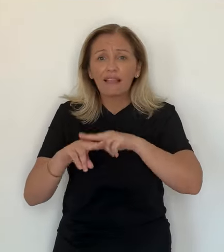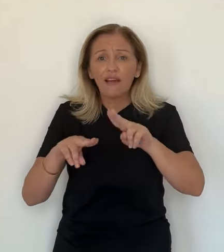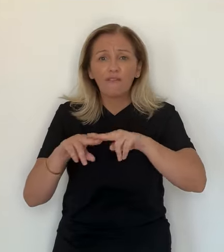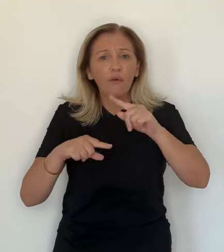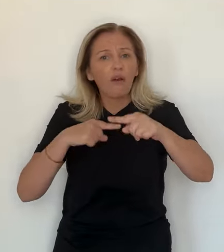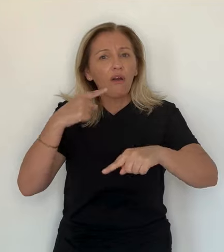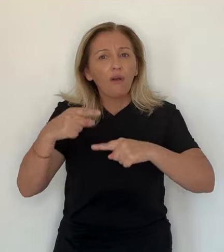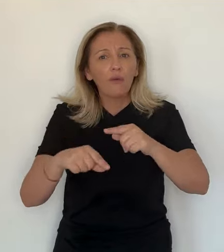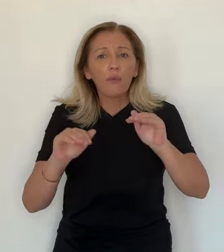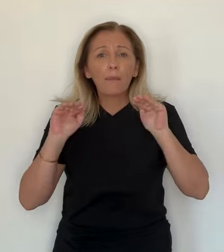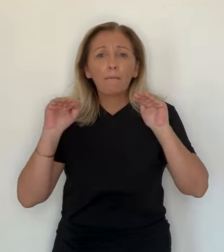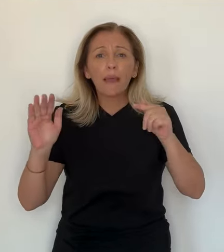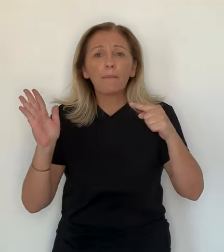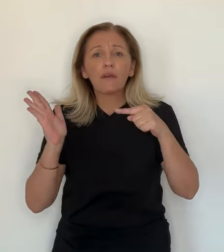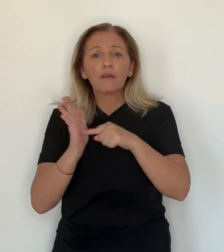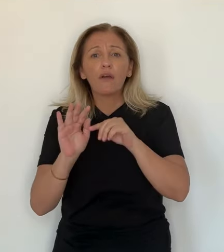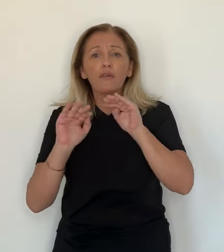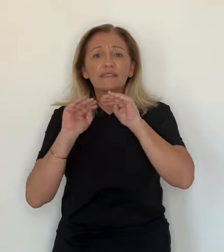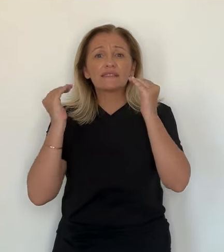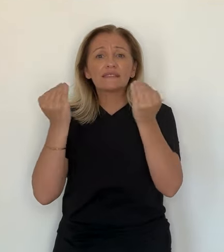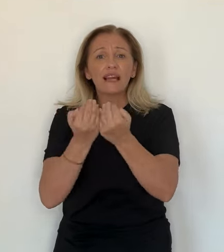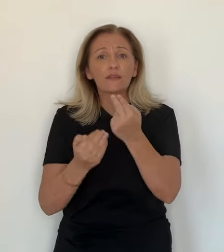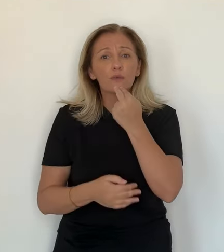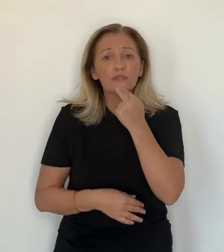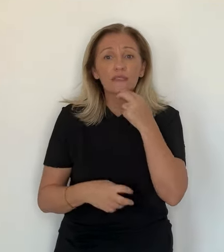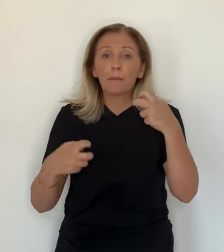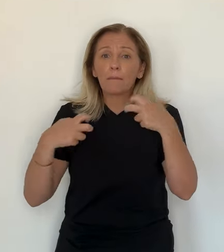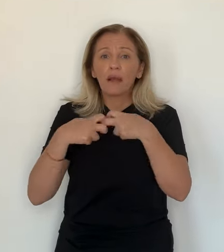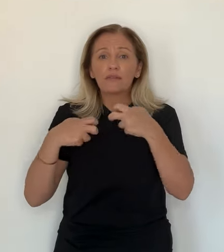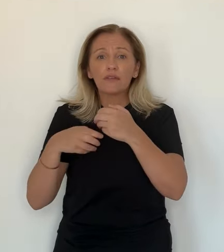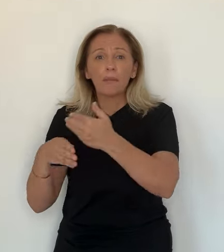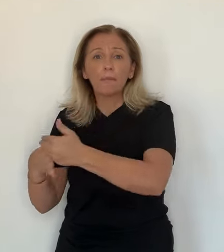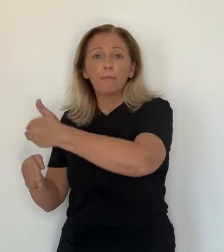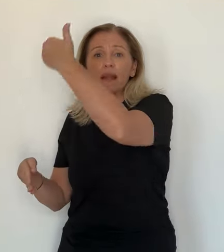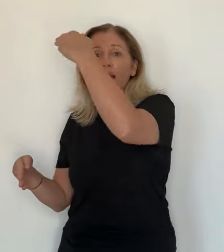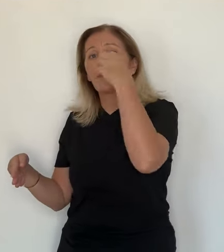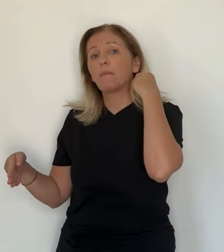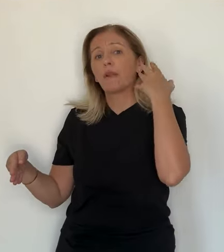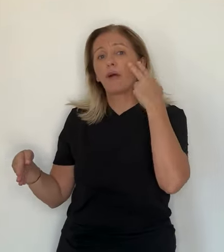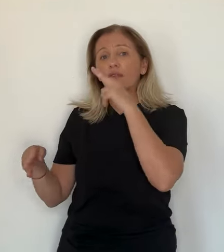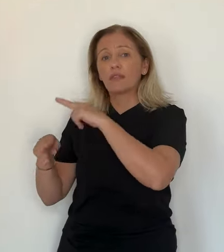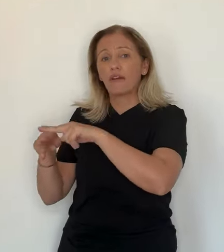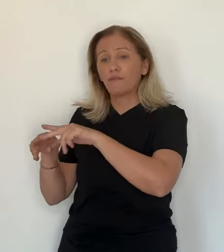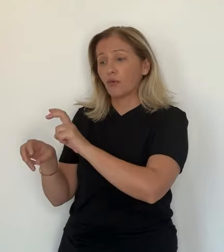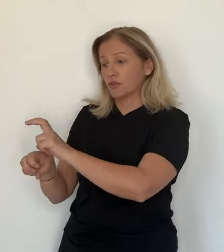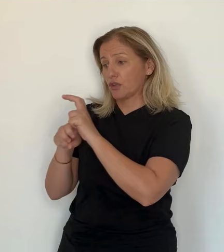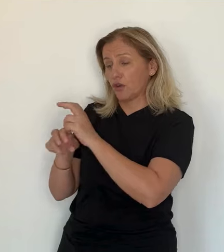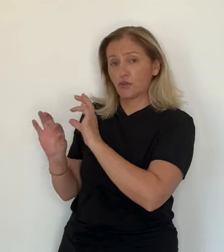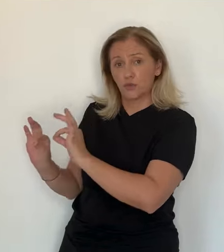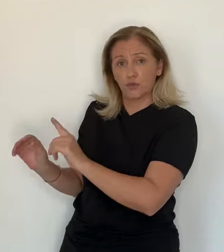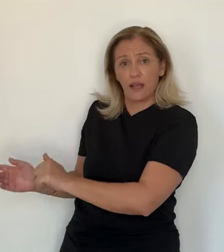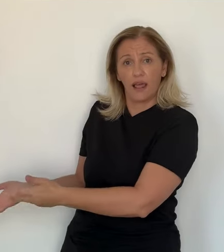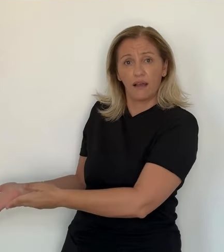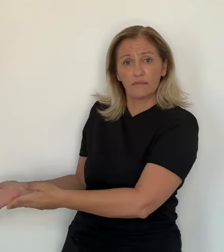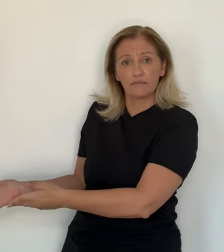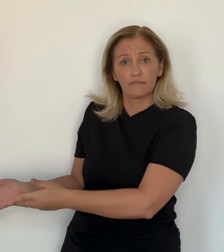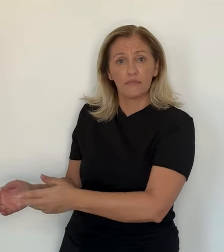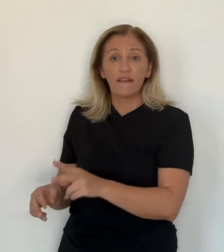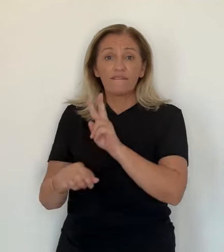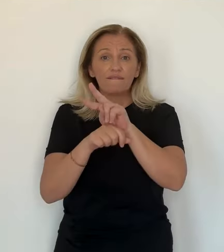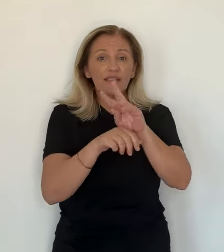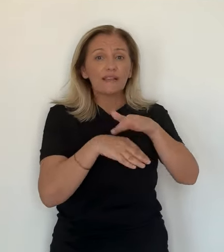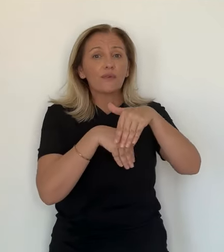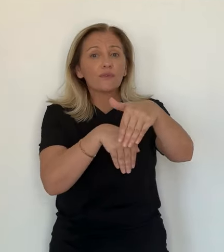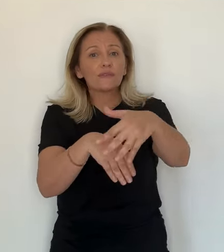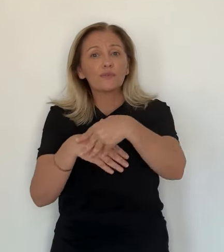travaux que nous menons pendant l'utilisation du stade puisqu'il y a le plateau qui est ici toqué. La visite se poursuit ensuite en